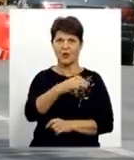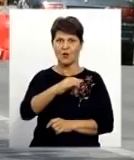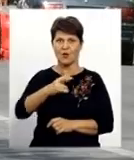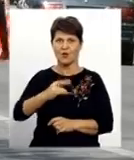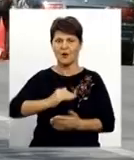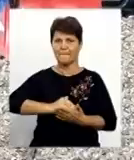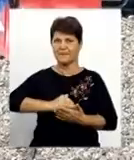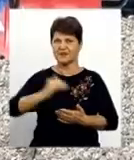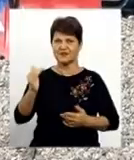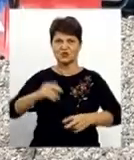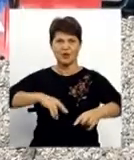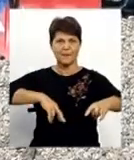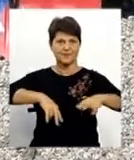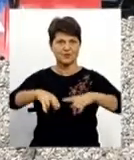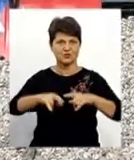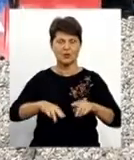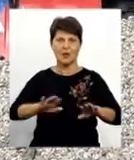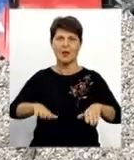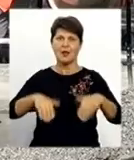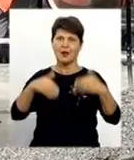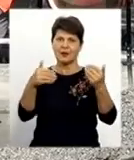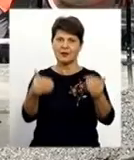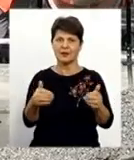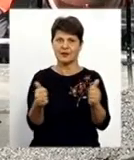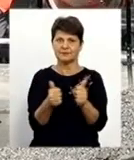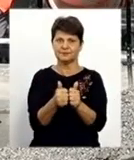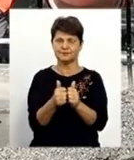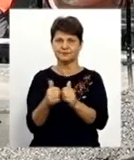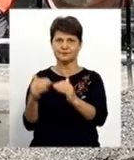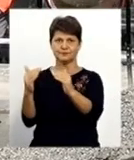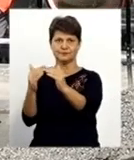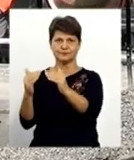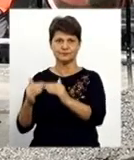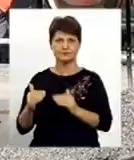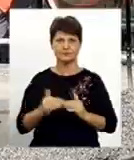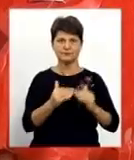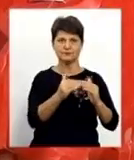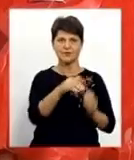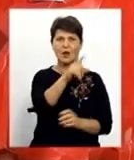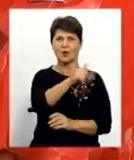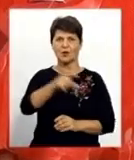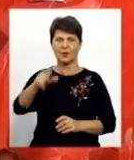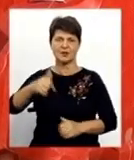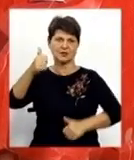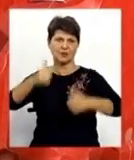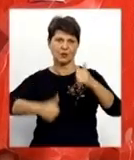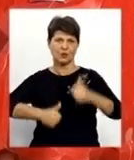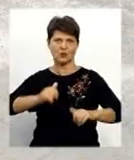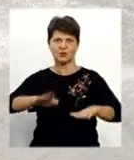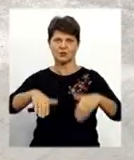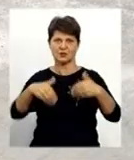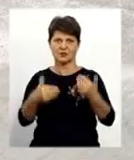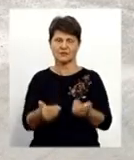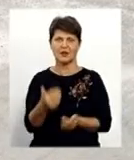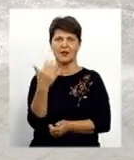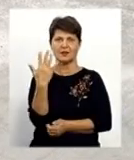перехід. Ідею подали мешканці прилеглих будинків у рамках конкурсу «Бюджет громадських ініціатив». Такий перехід сане п'ятим у